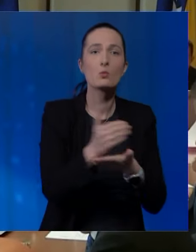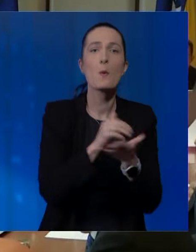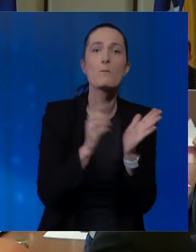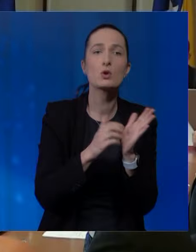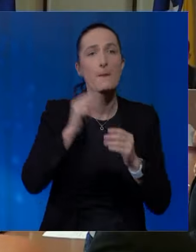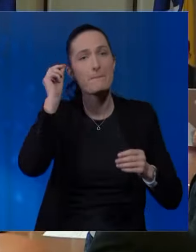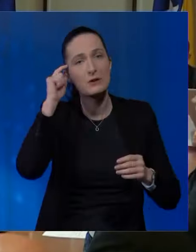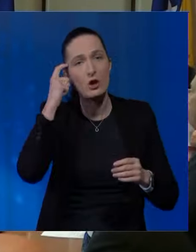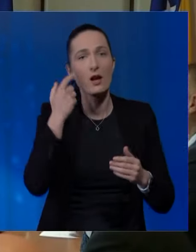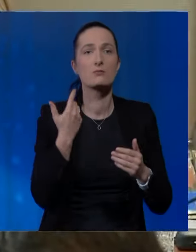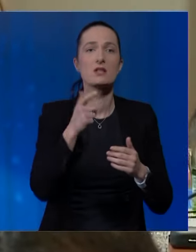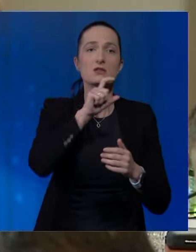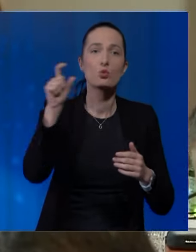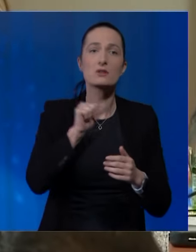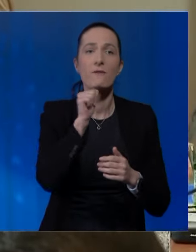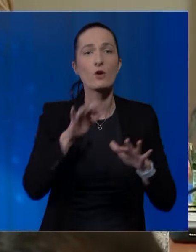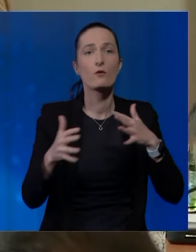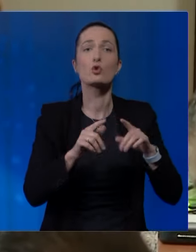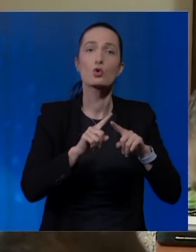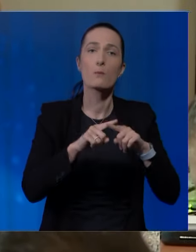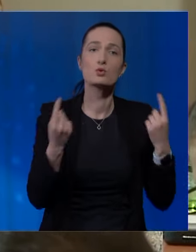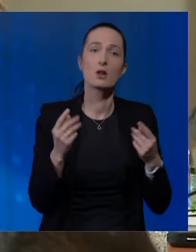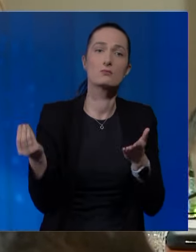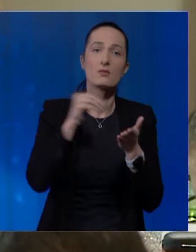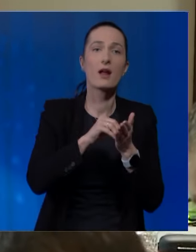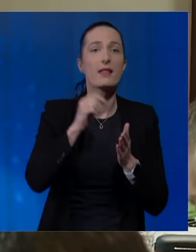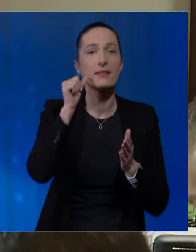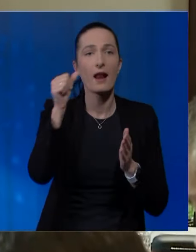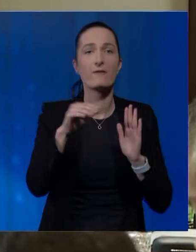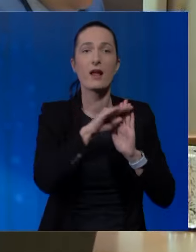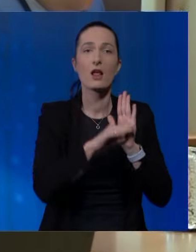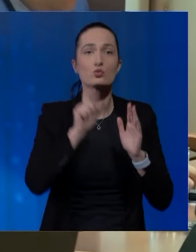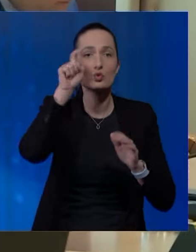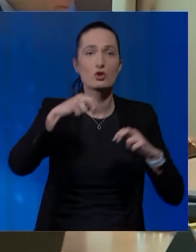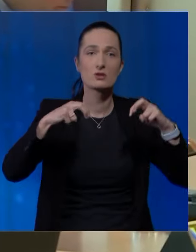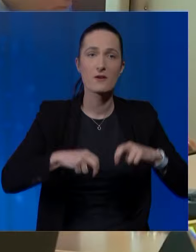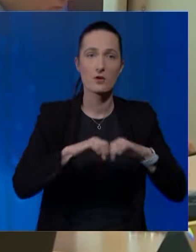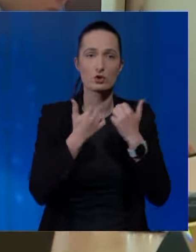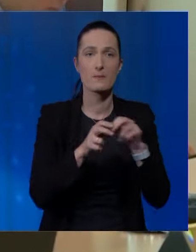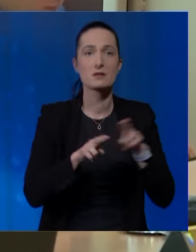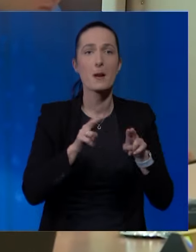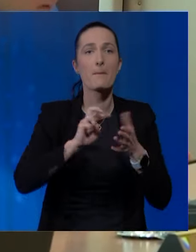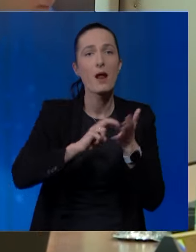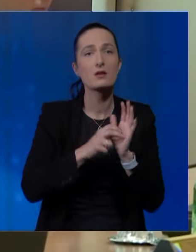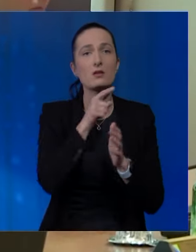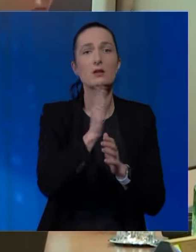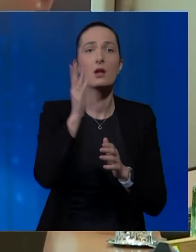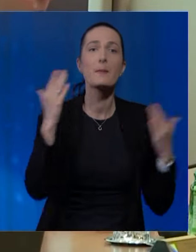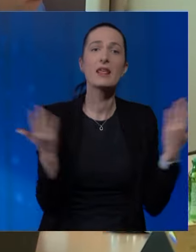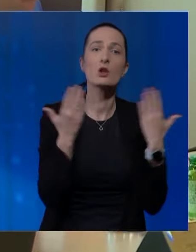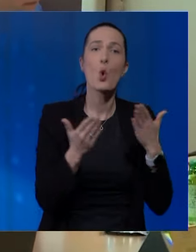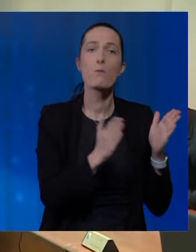potrebnih mišljenja i vjerovatnoća postoji da se uvrsti na dnevni red sutrašnje sjednice. Planirano je da ide po hitnoj proceduri.